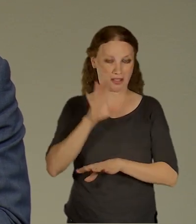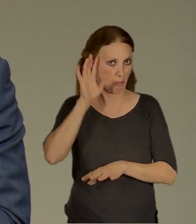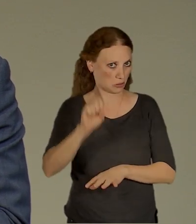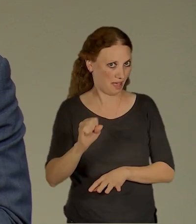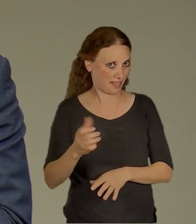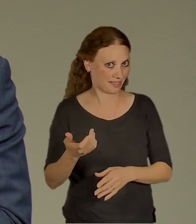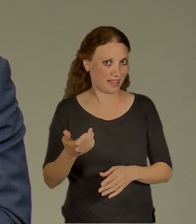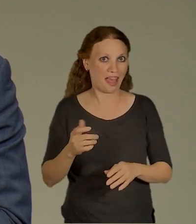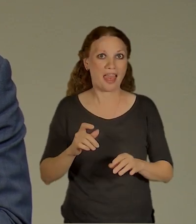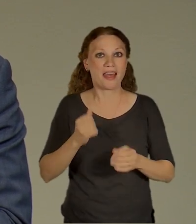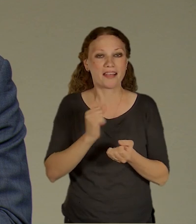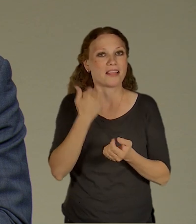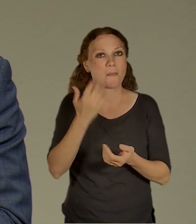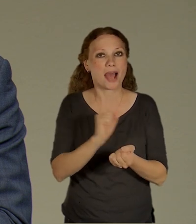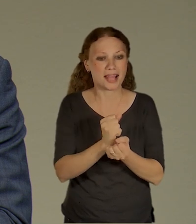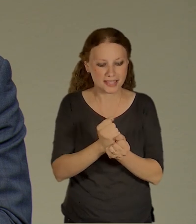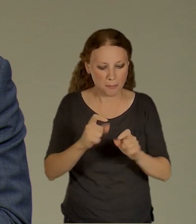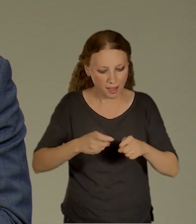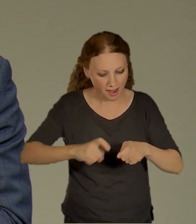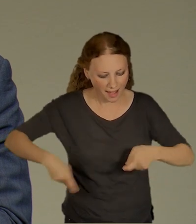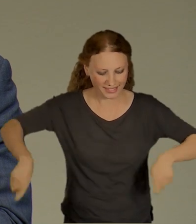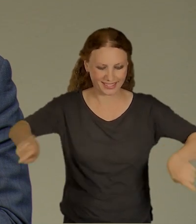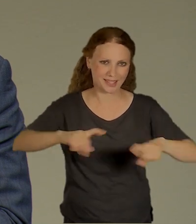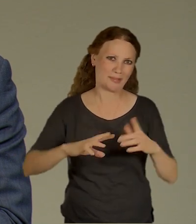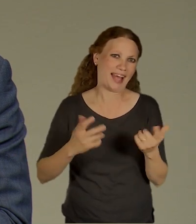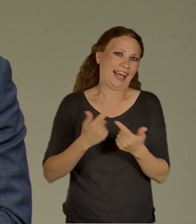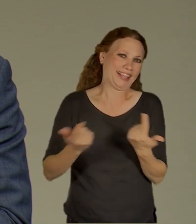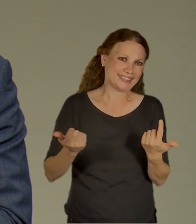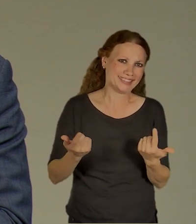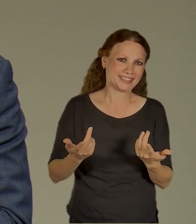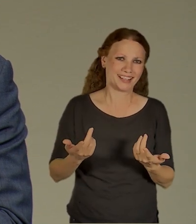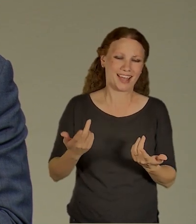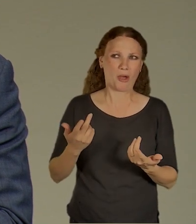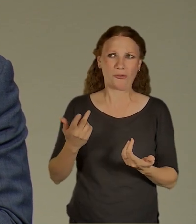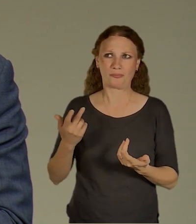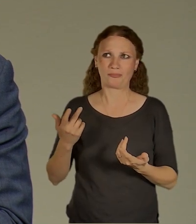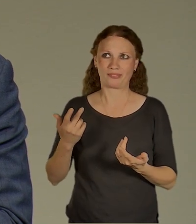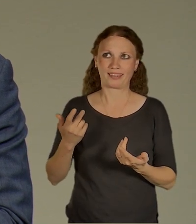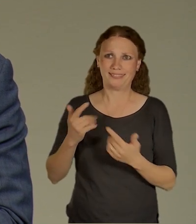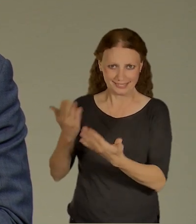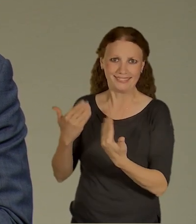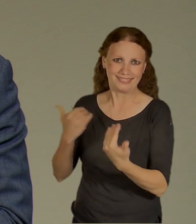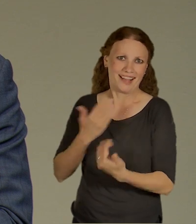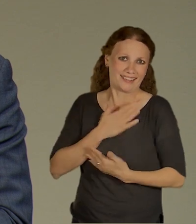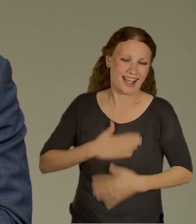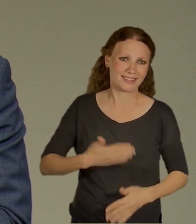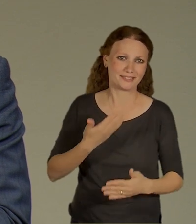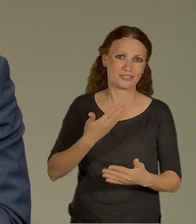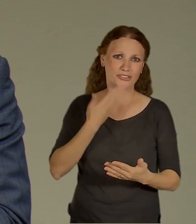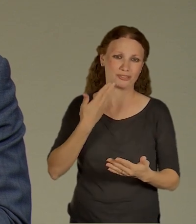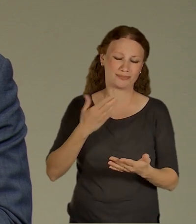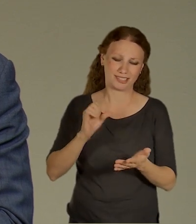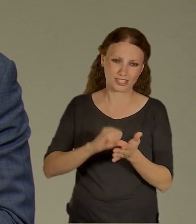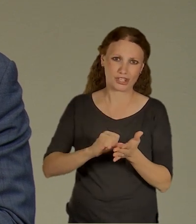přirozené, ale je nutné skutečně se jako koncepčně zamyslet nad tím, jak k tomu